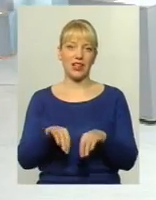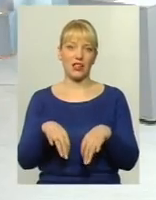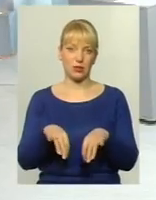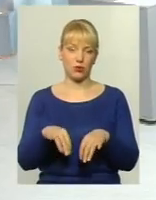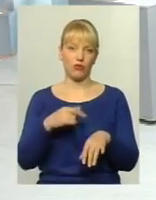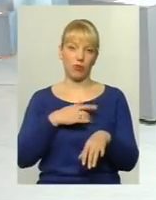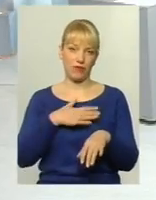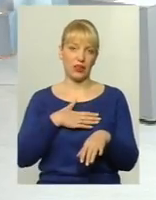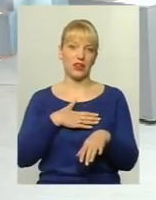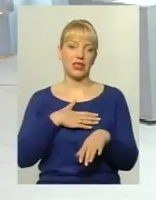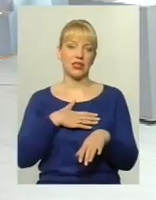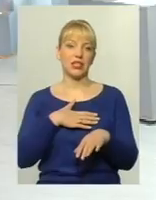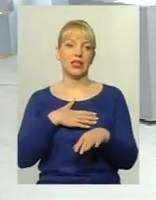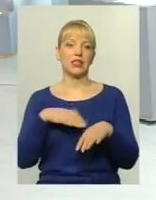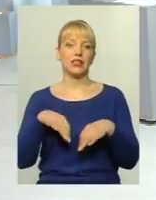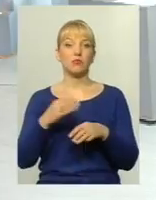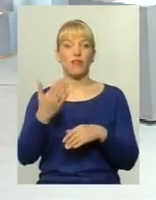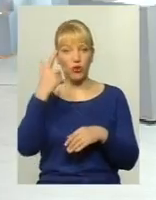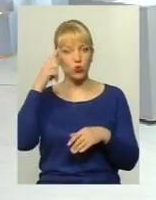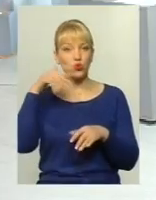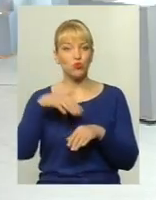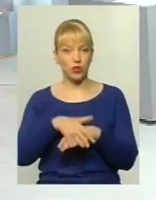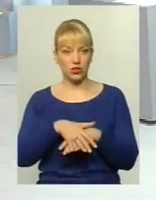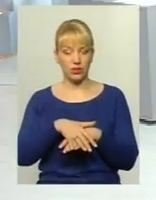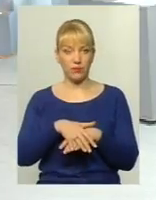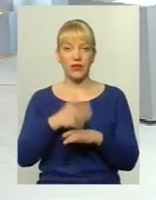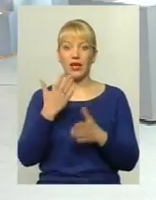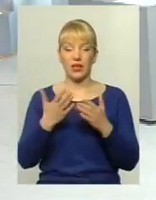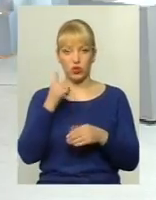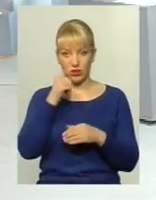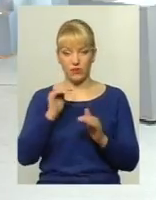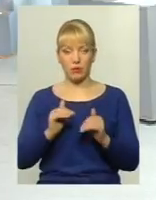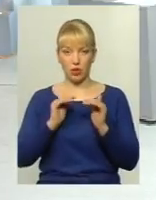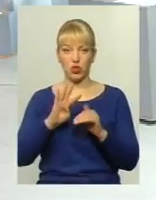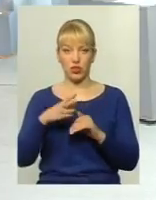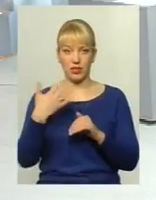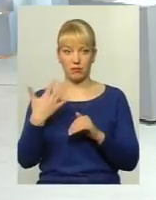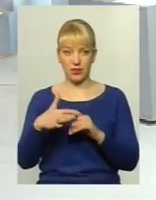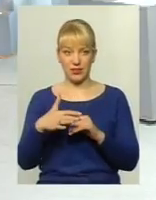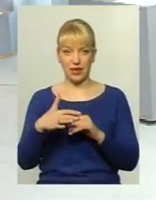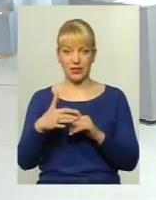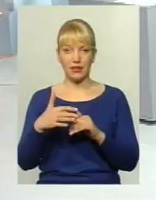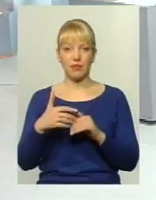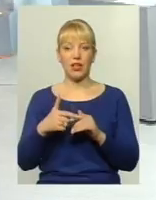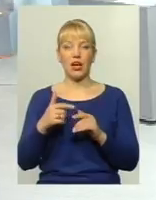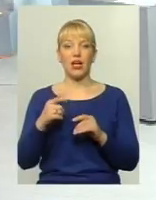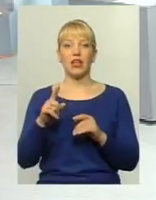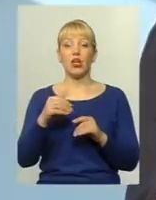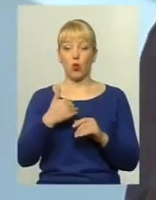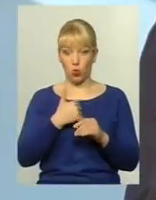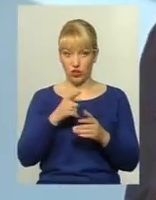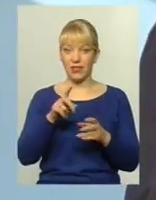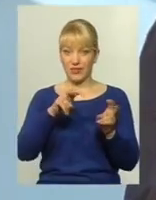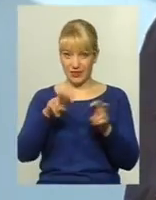приватний громадський транспорт. Ви розумієте, що якщо ми завтра приймаємо 4,50, а 50 ви вже сідаєте в новий транспортний засіб, це ви